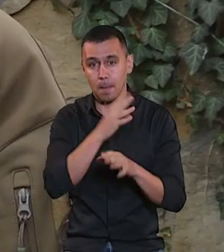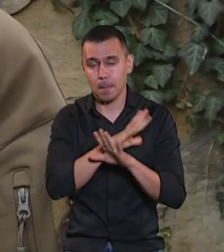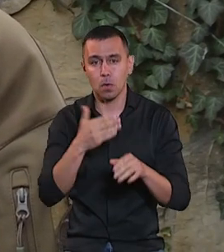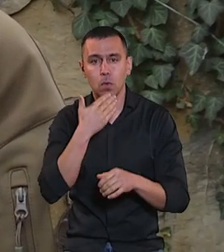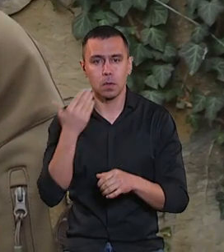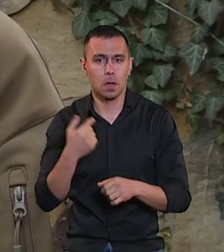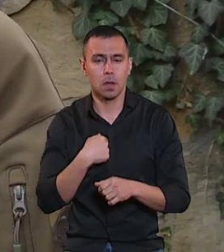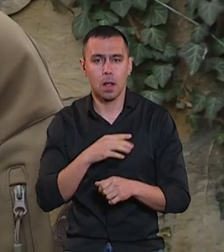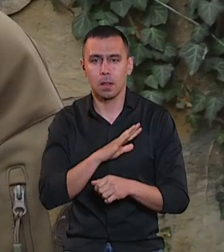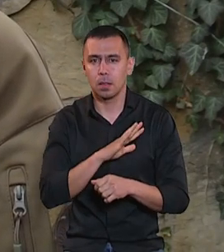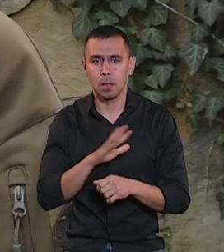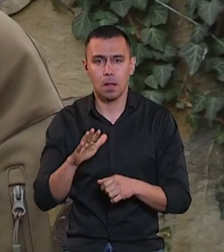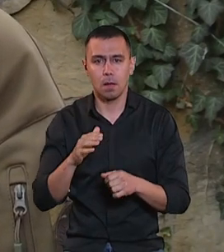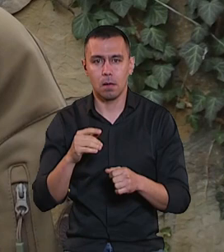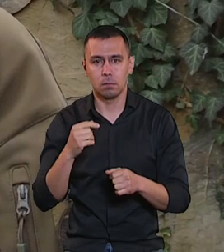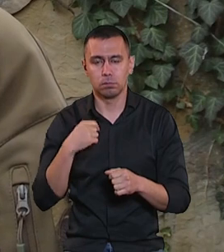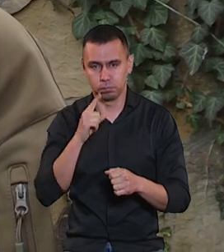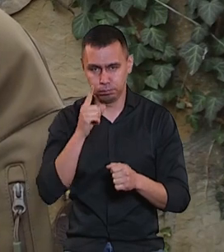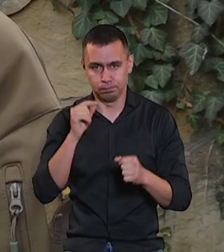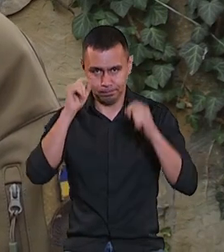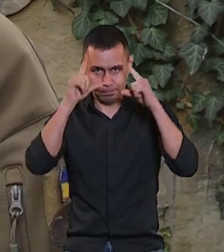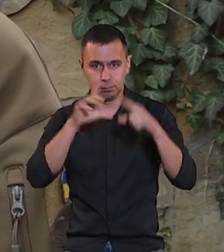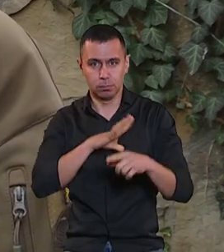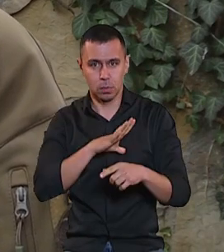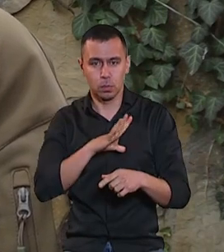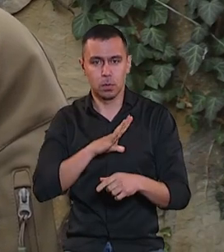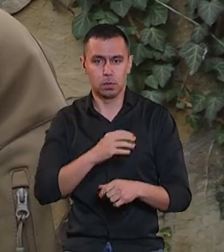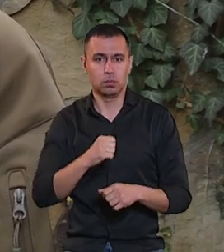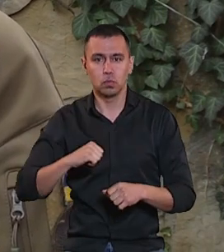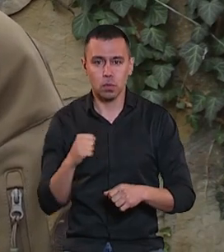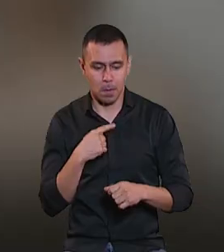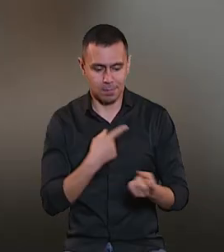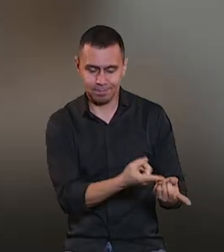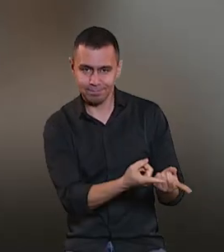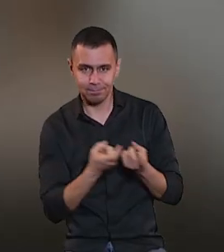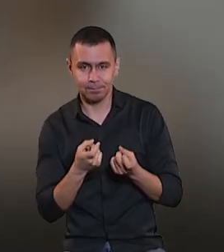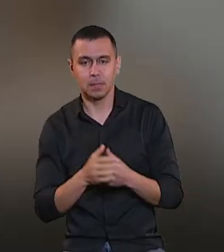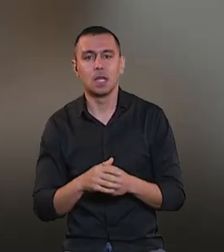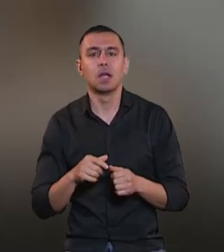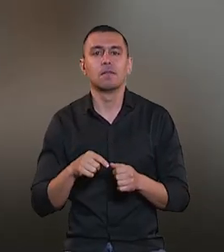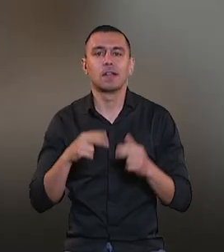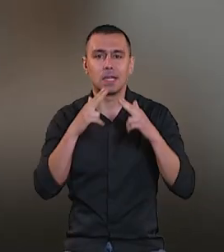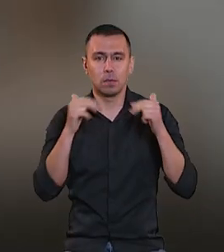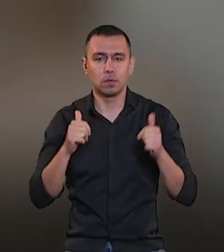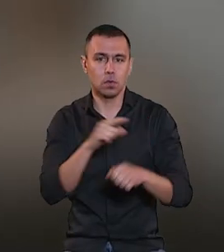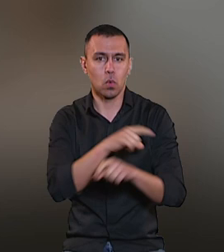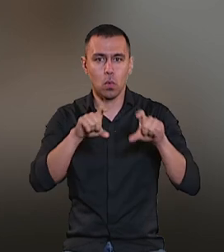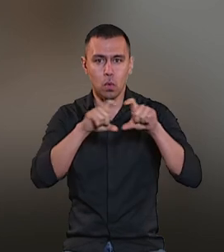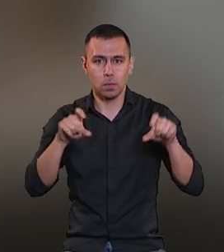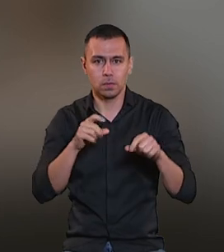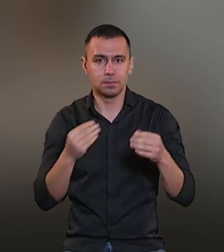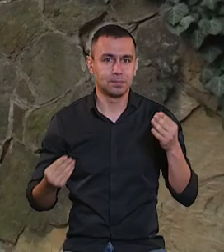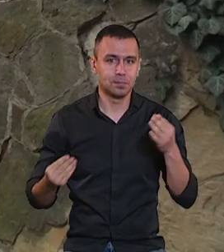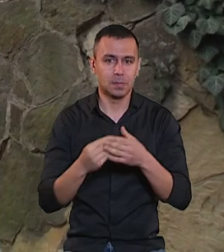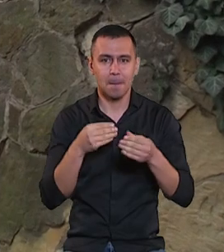знання я не втратив. Були побратими, які мене витягнули. У Дніпровському госпіталі у потилицю поставили пластину,